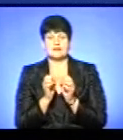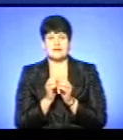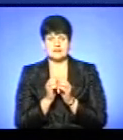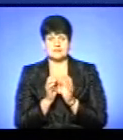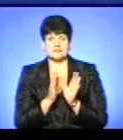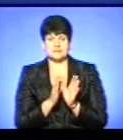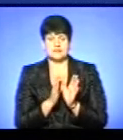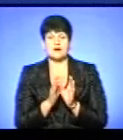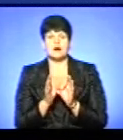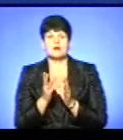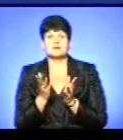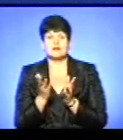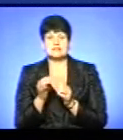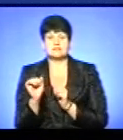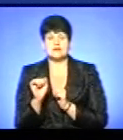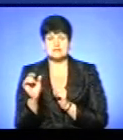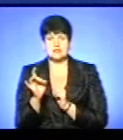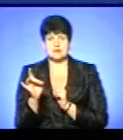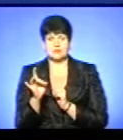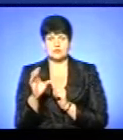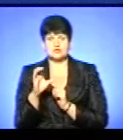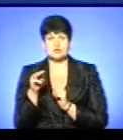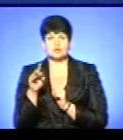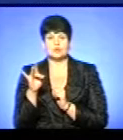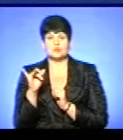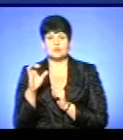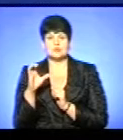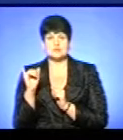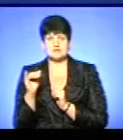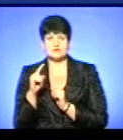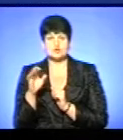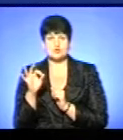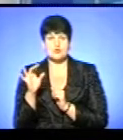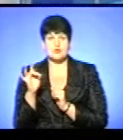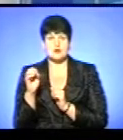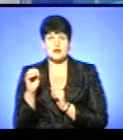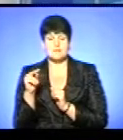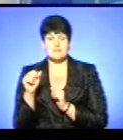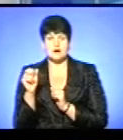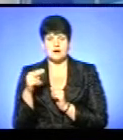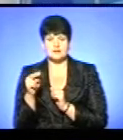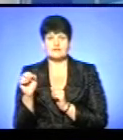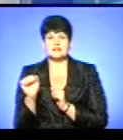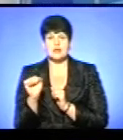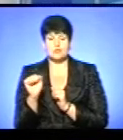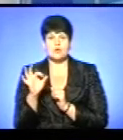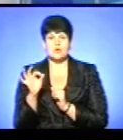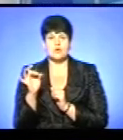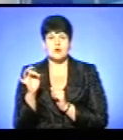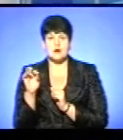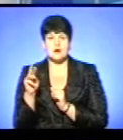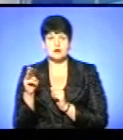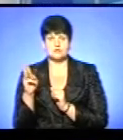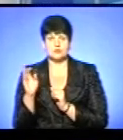що живають? Це де? яких? Хеленському районі в Струсові – табір Зорепад, в самій Терболі – Орлятку і